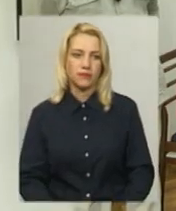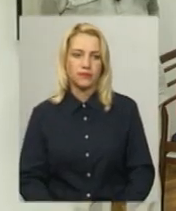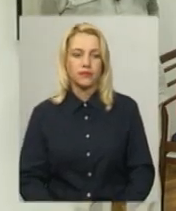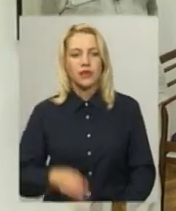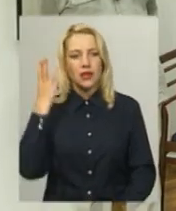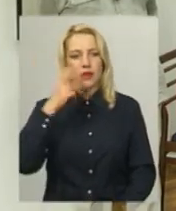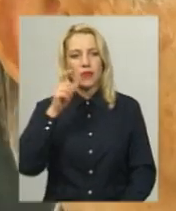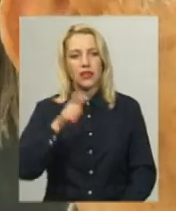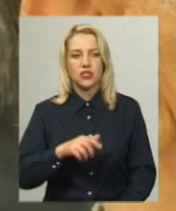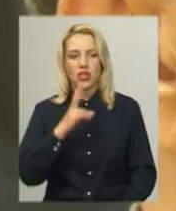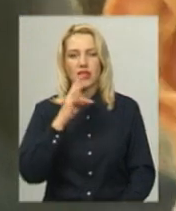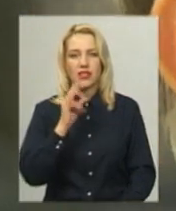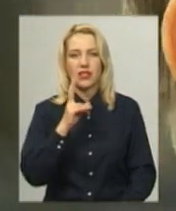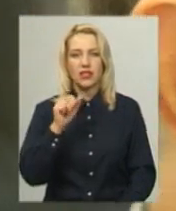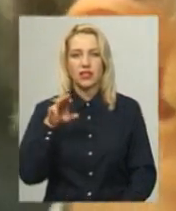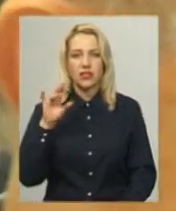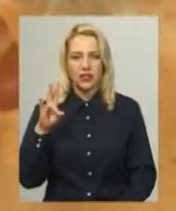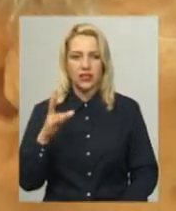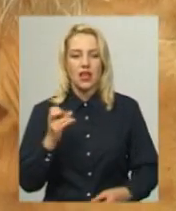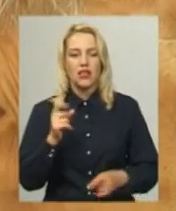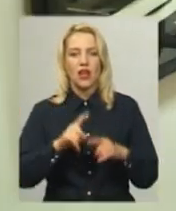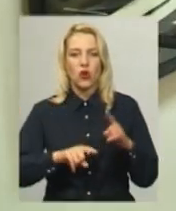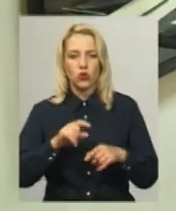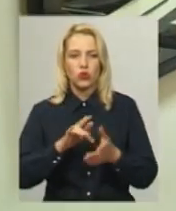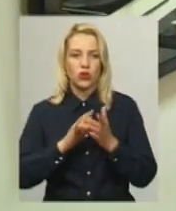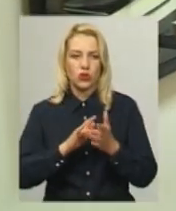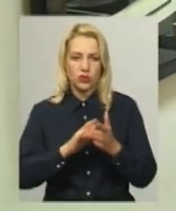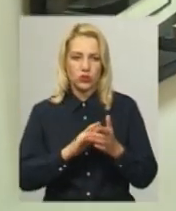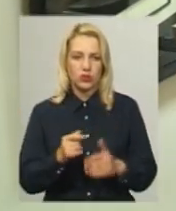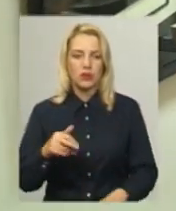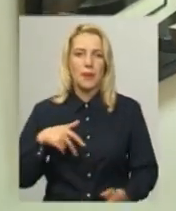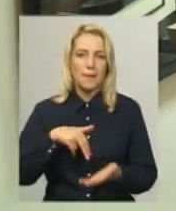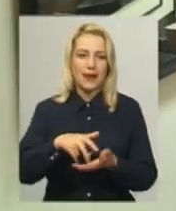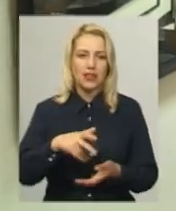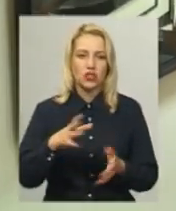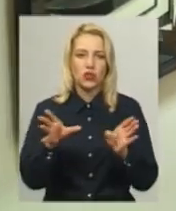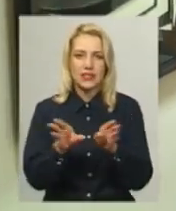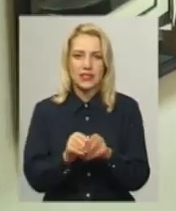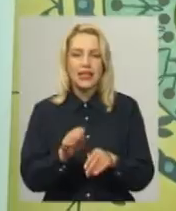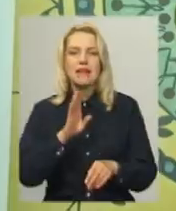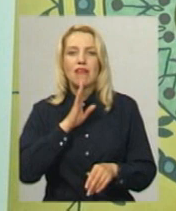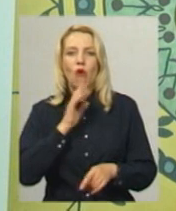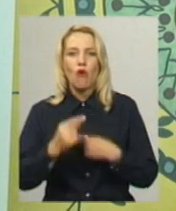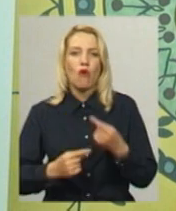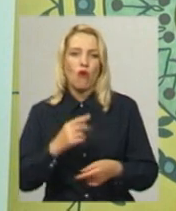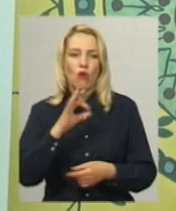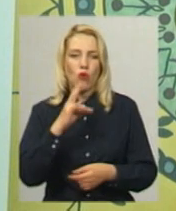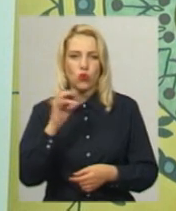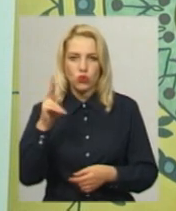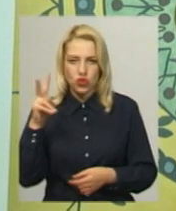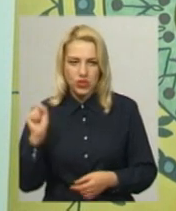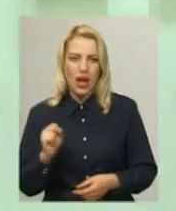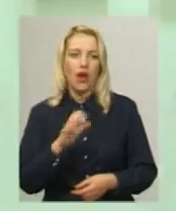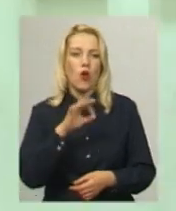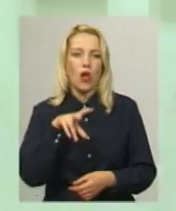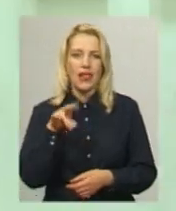Хмельничанин Віктор Нікітін на родинну екскурсію до Хмельницького обласного художнього музею прийшов з семилічною внучкою Оленкою. Чоловік каже, вирішив